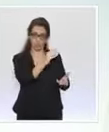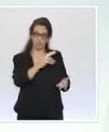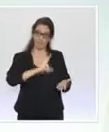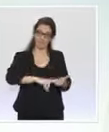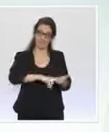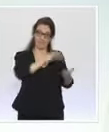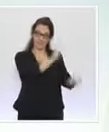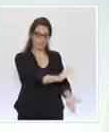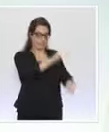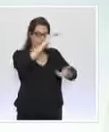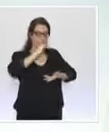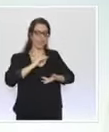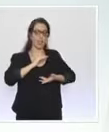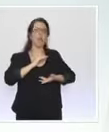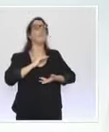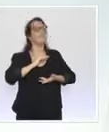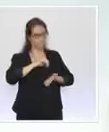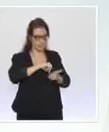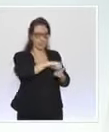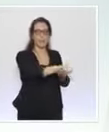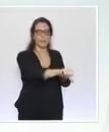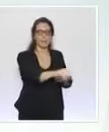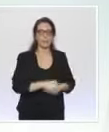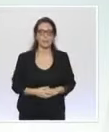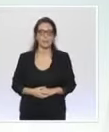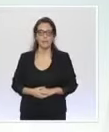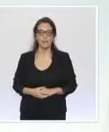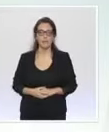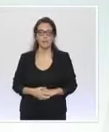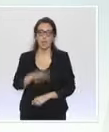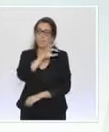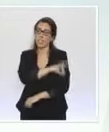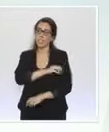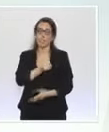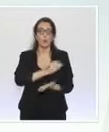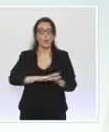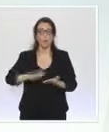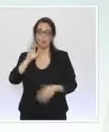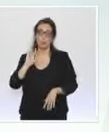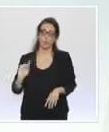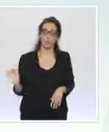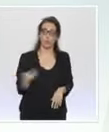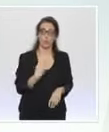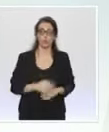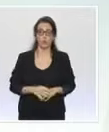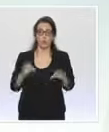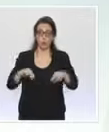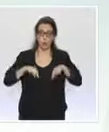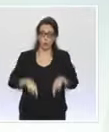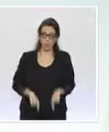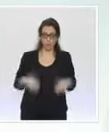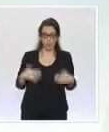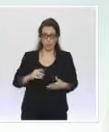livré. La vaccination sera gratuite pour tous et le gouvernement a budgété à cette fin 1